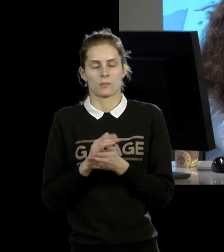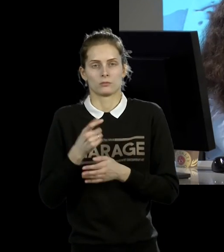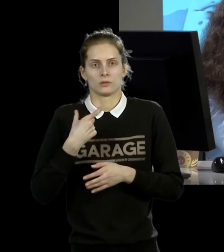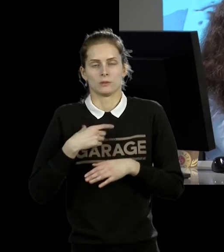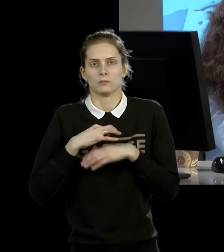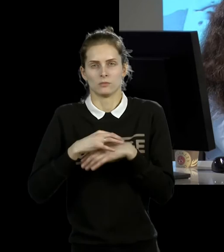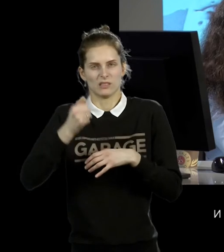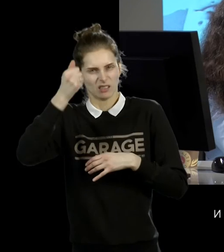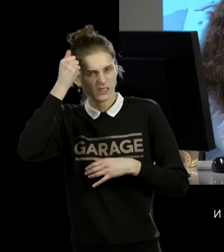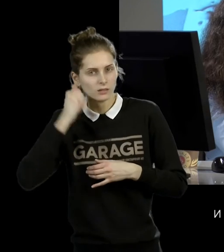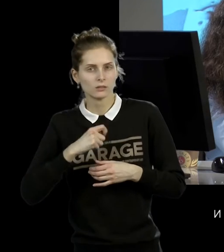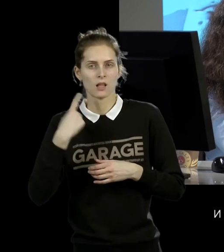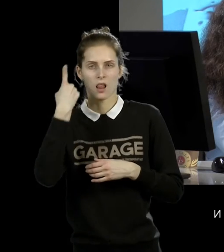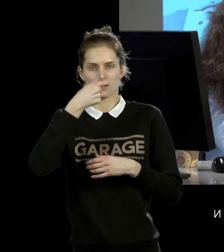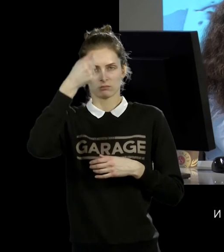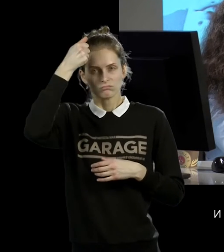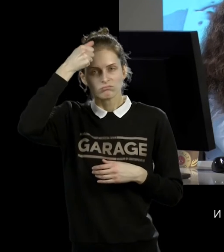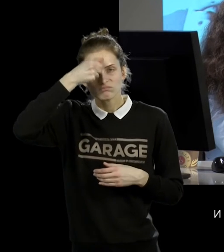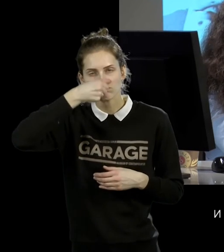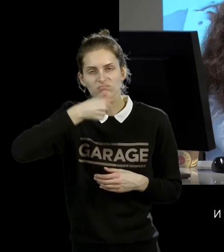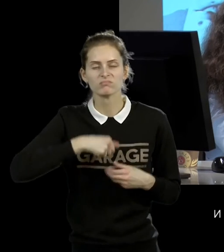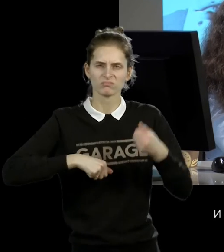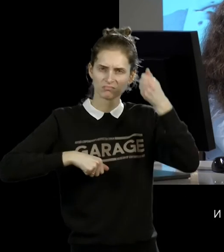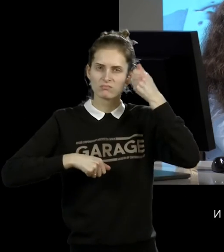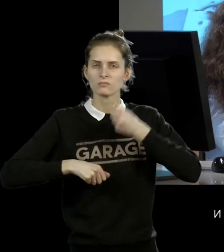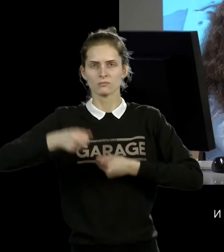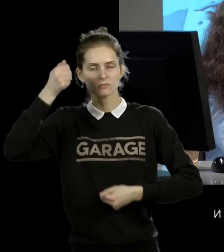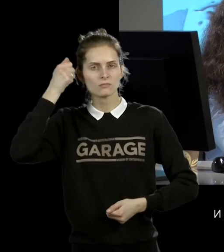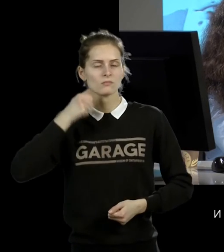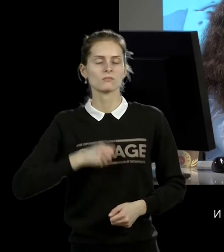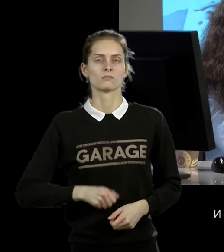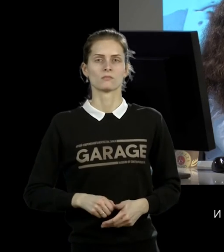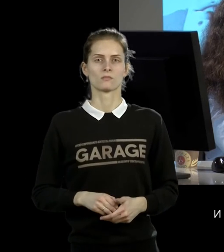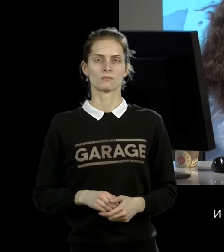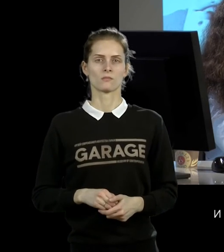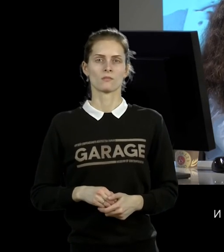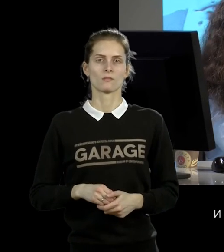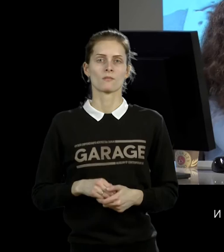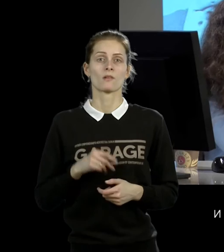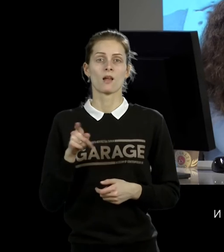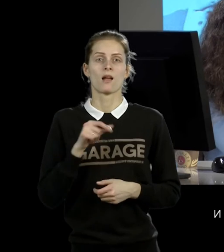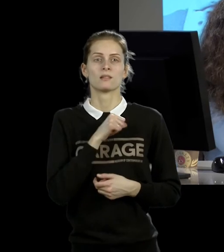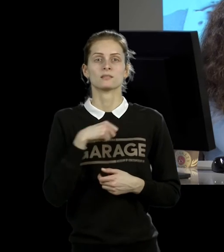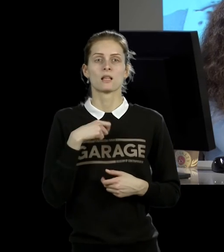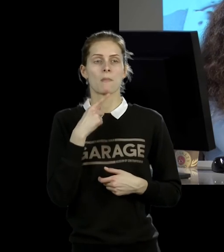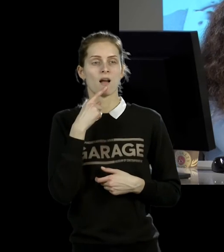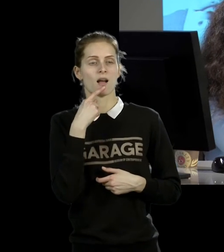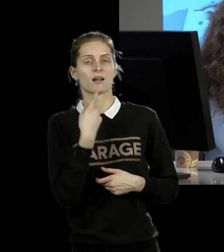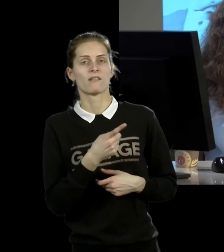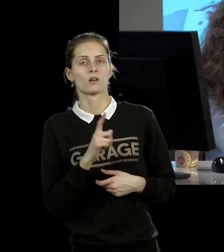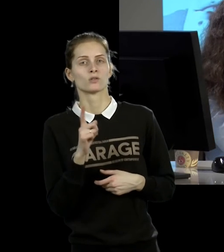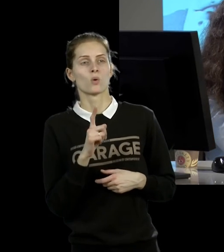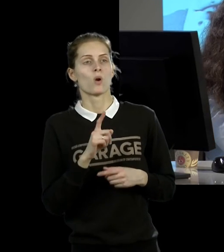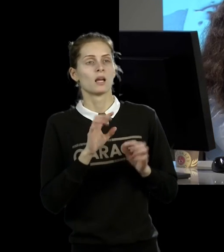зубьями этих щеток по лицу, то есть сама эта фраза, которая говорит, «Искусство должно быть красивым, художник должен быть